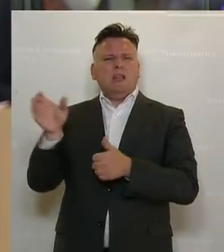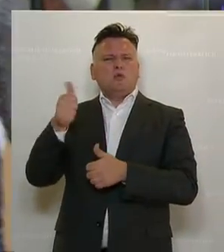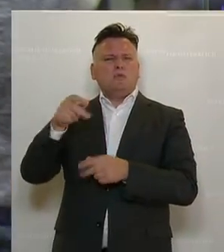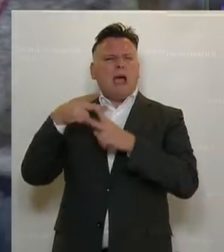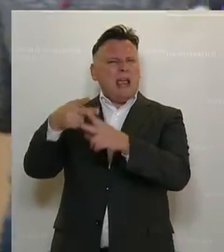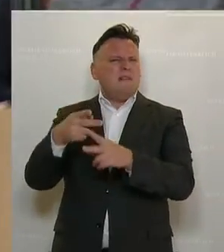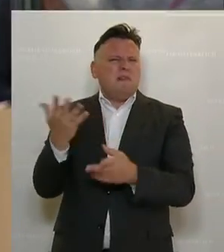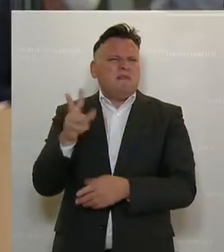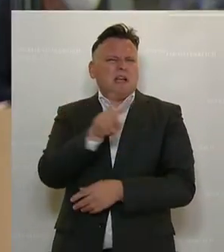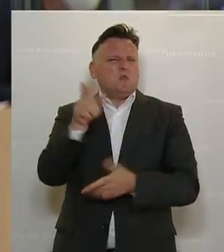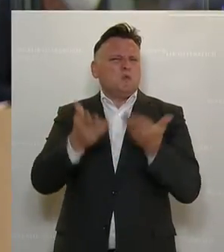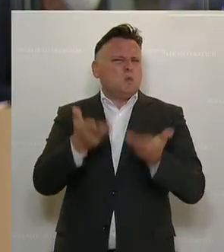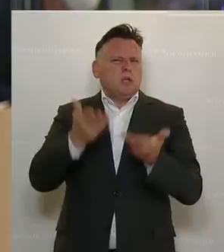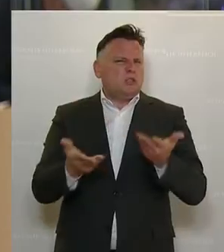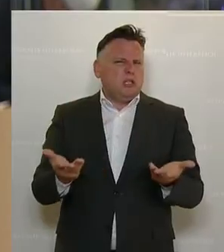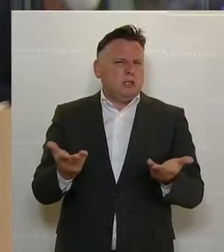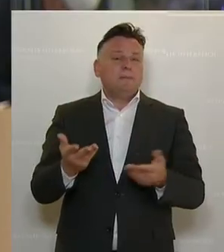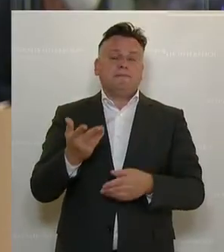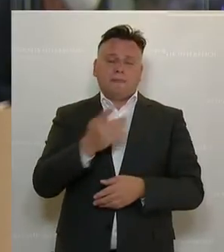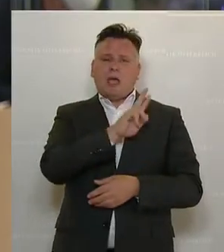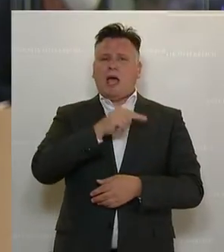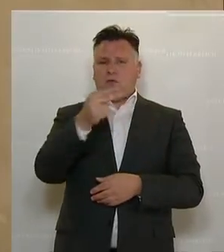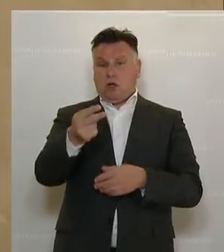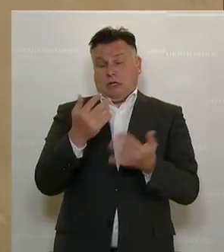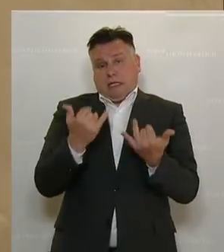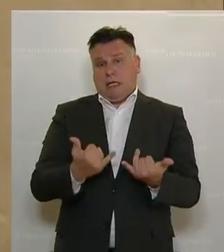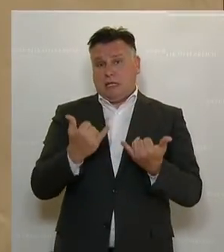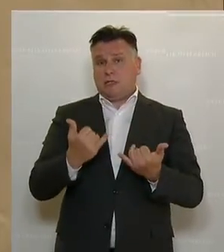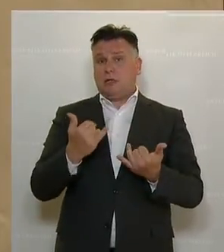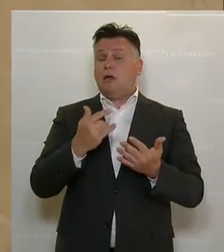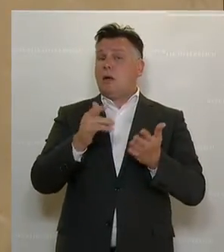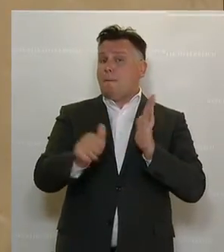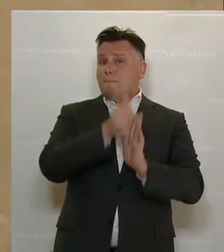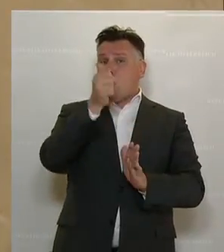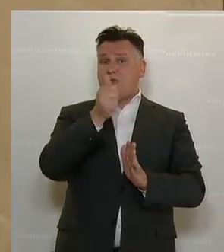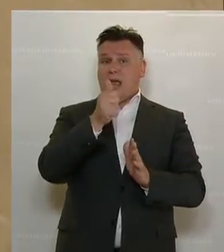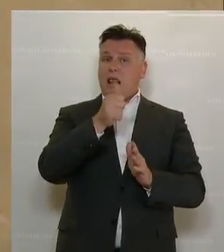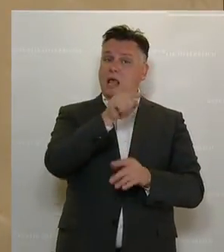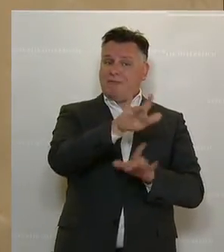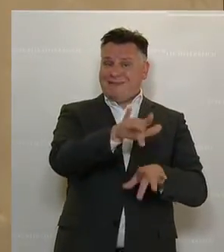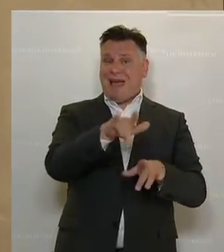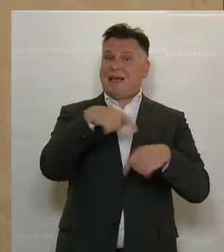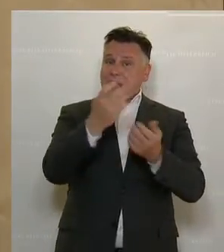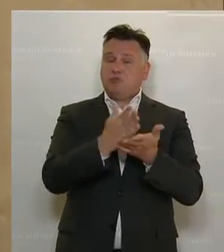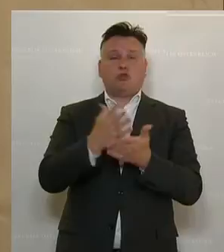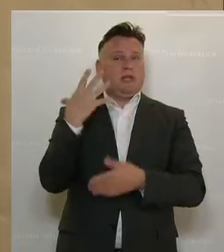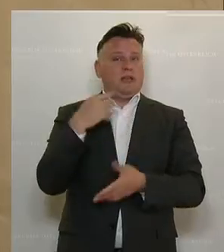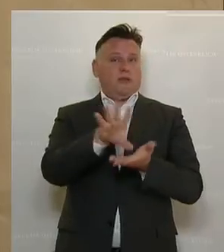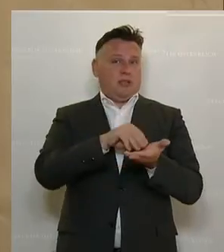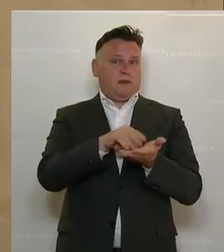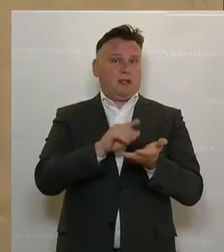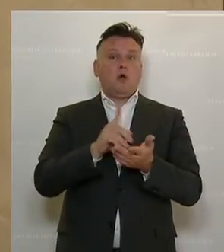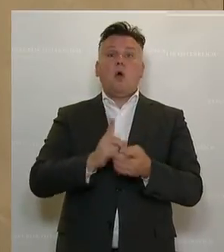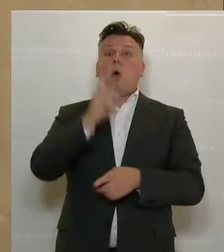gekannt haben? Das wird sich sicher auch daran orientieren. Wir werden bestehende Modelle auch verwenden. Es gibt da auch ein sehr gutes